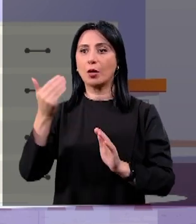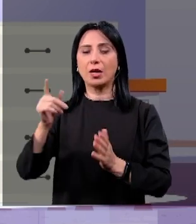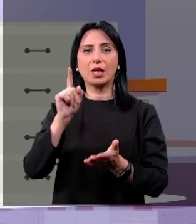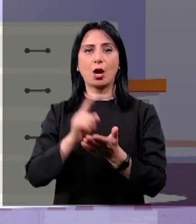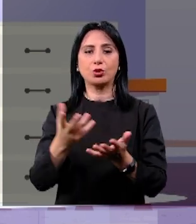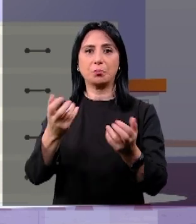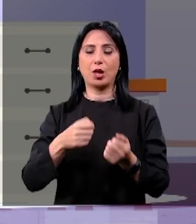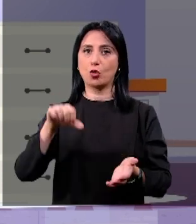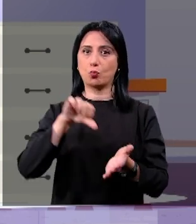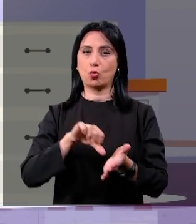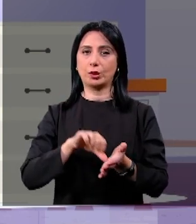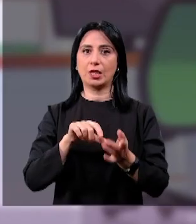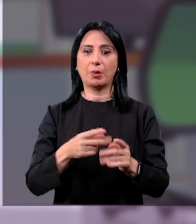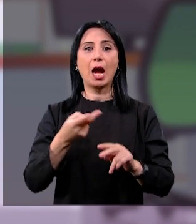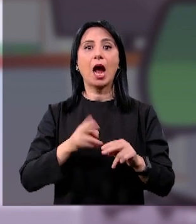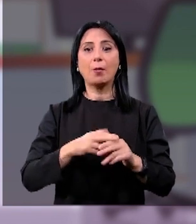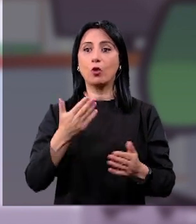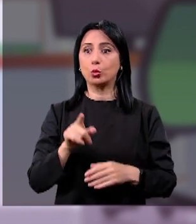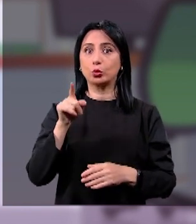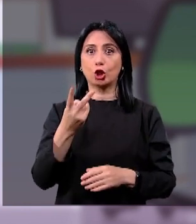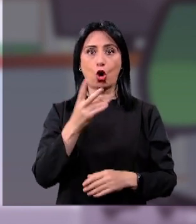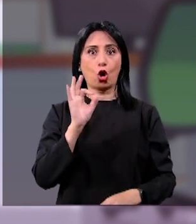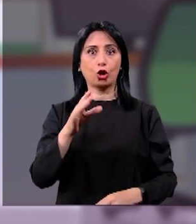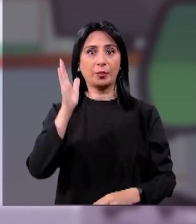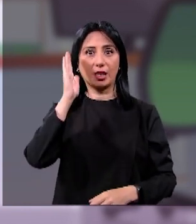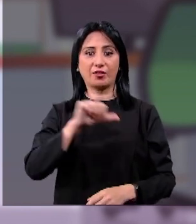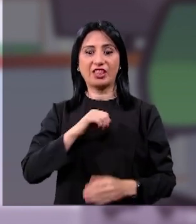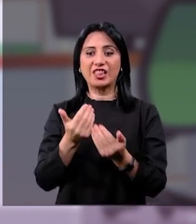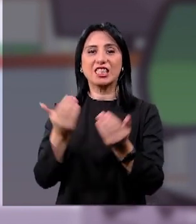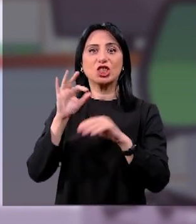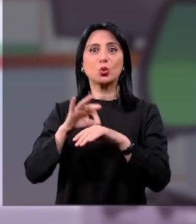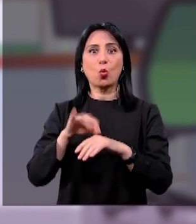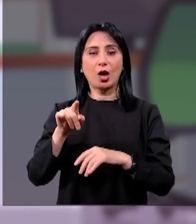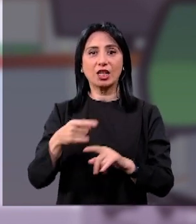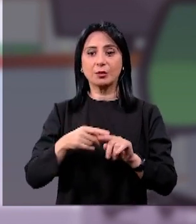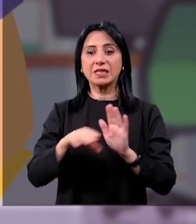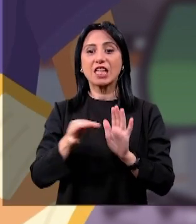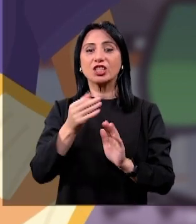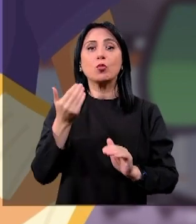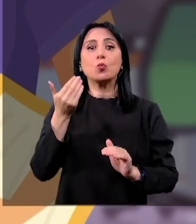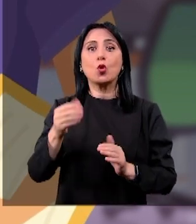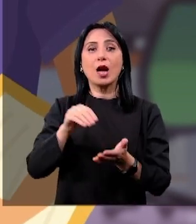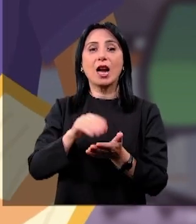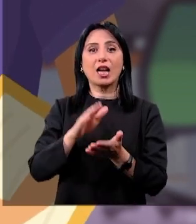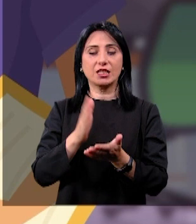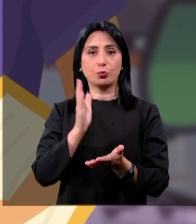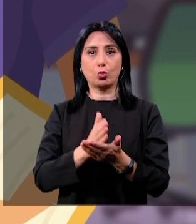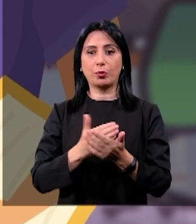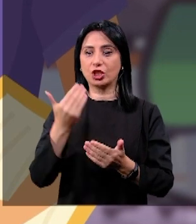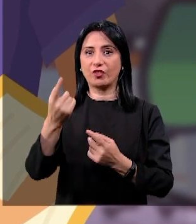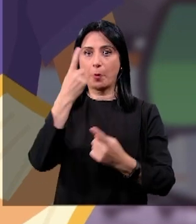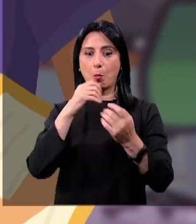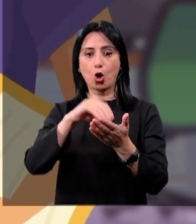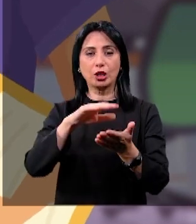seçkilərdə onlar da mütləq iştirak etsinlər. Buna görə də əgər sən 2 oktyabr tarixində özünü təcriddə olacaqsansa, qeydiyyətdən kezdiyim